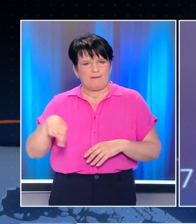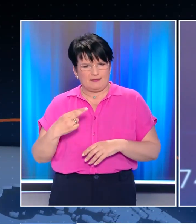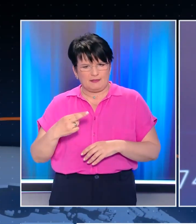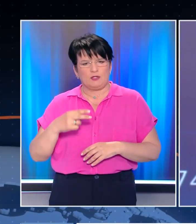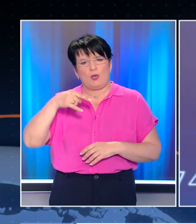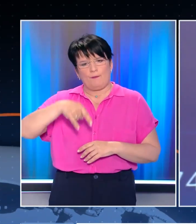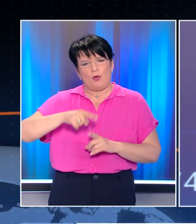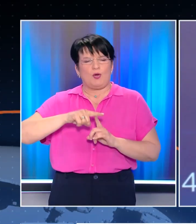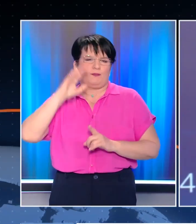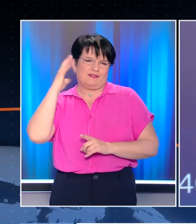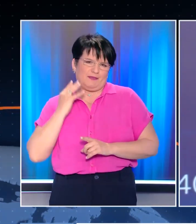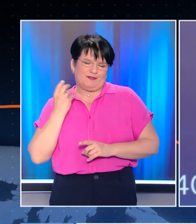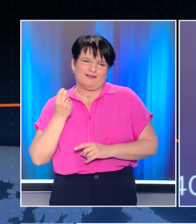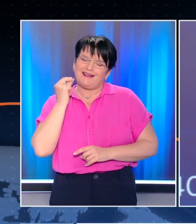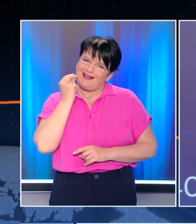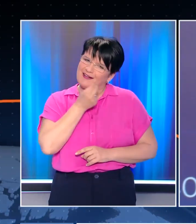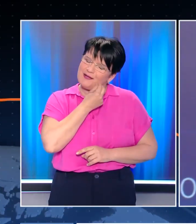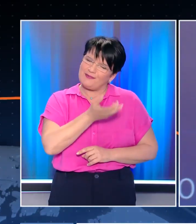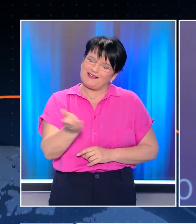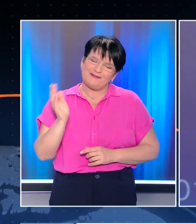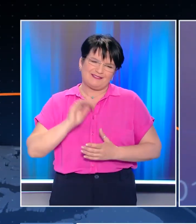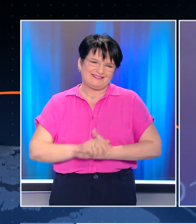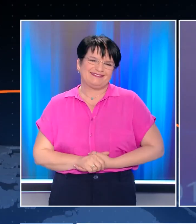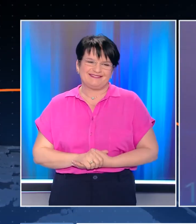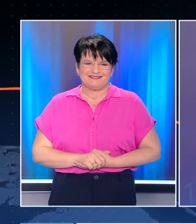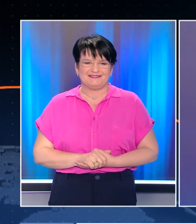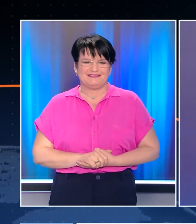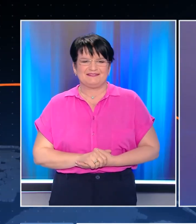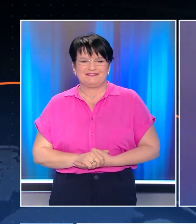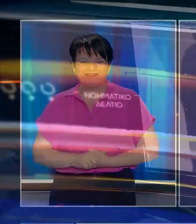στις 7 παρατέταρτο με την Πόπιτσα Πανιδού. Καλό απόγευμα σε όλους.